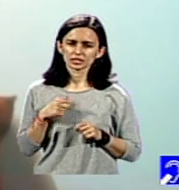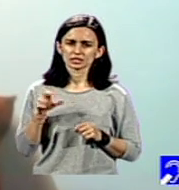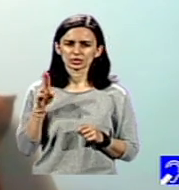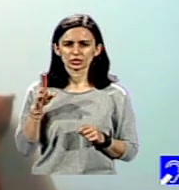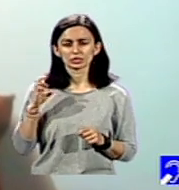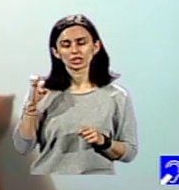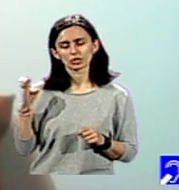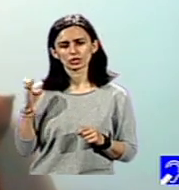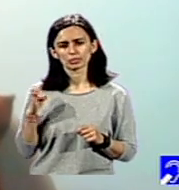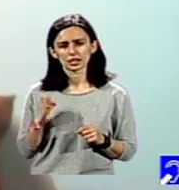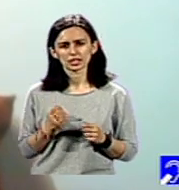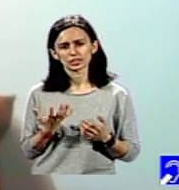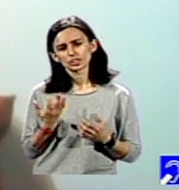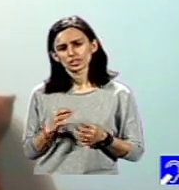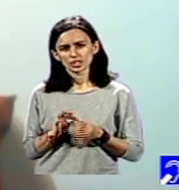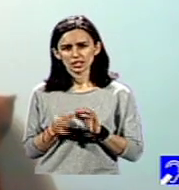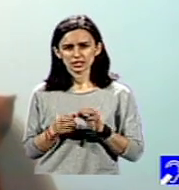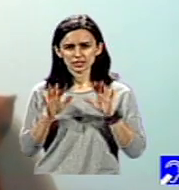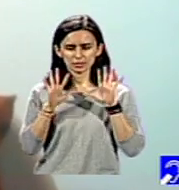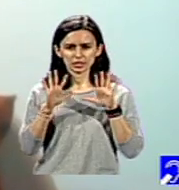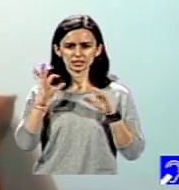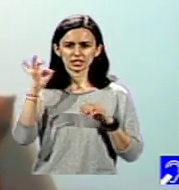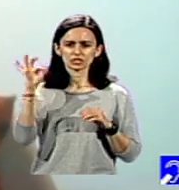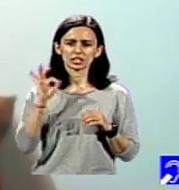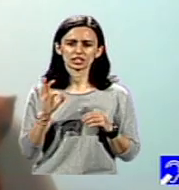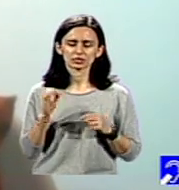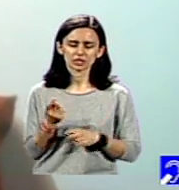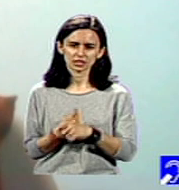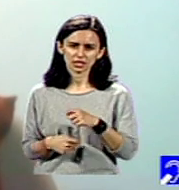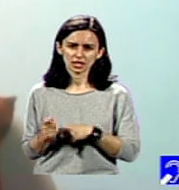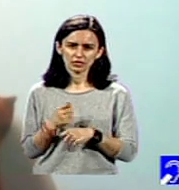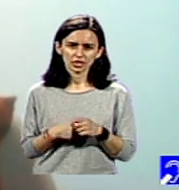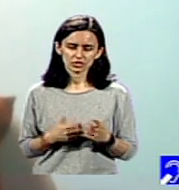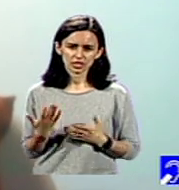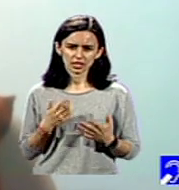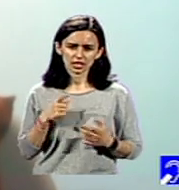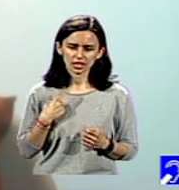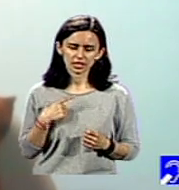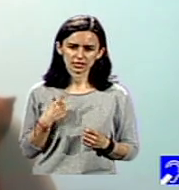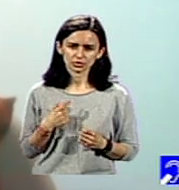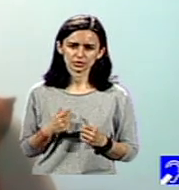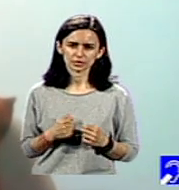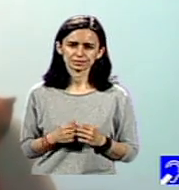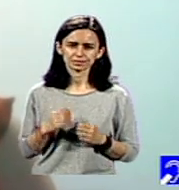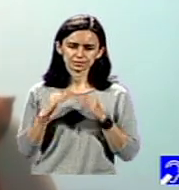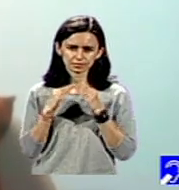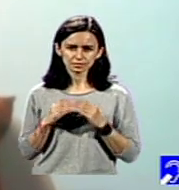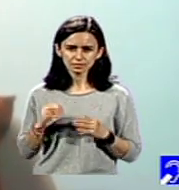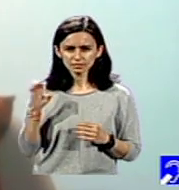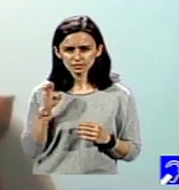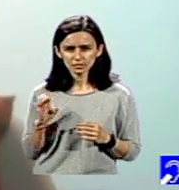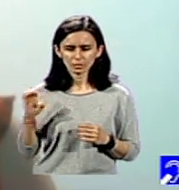Europene, ceea ce înseamnă 10% din afacerile existente, tot așa, la nivel european.